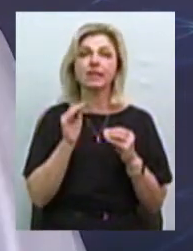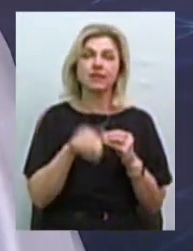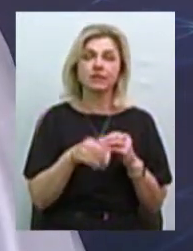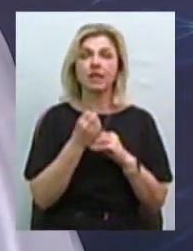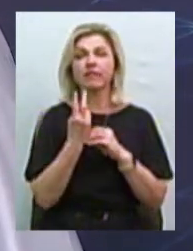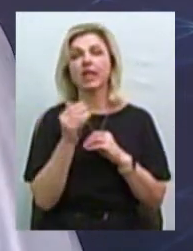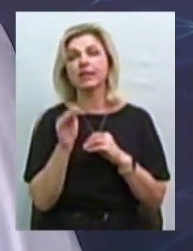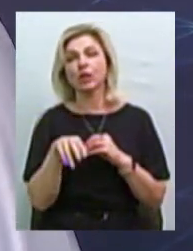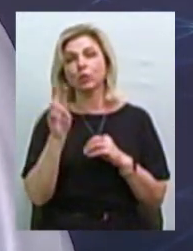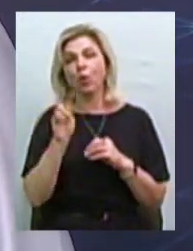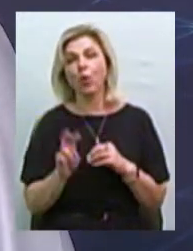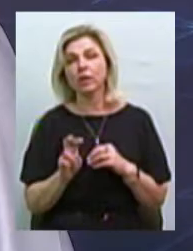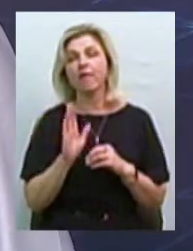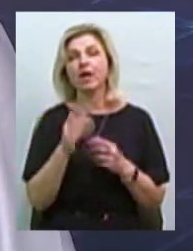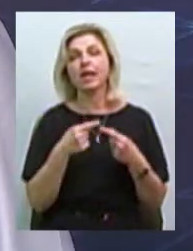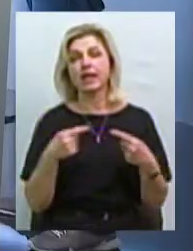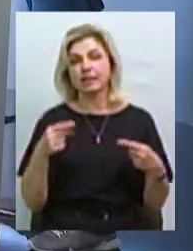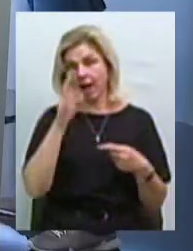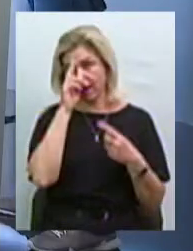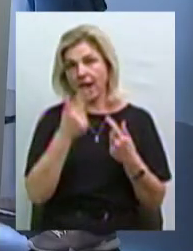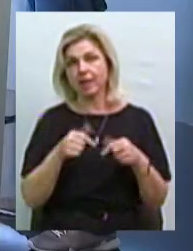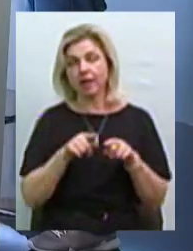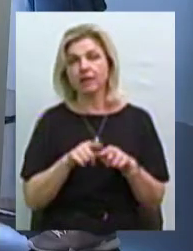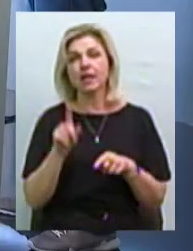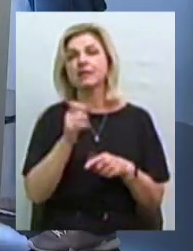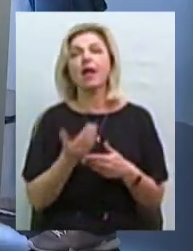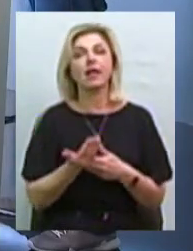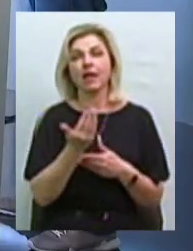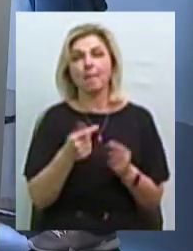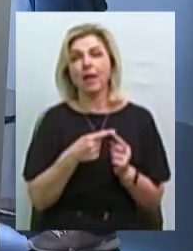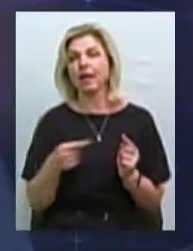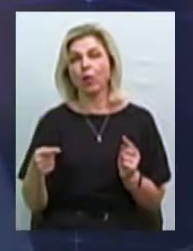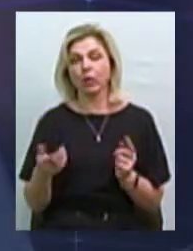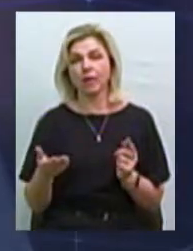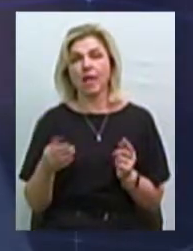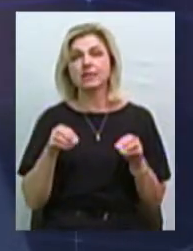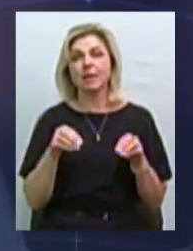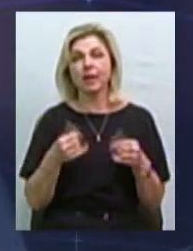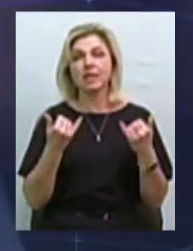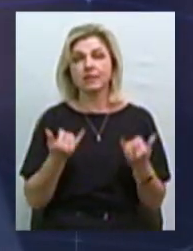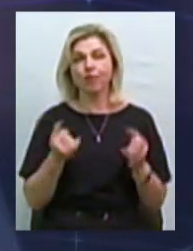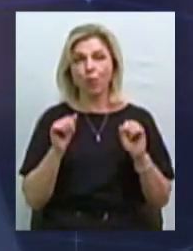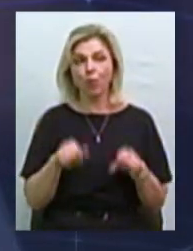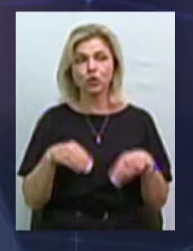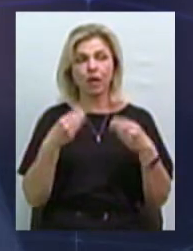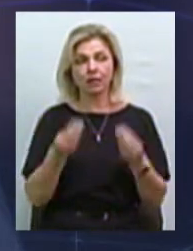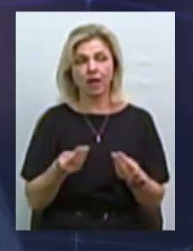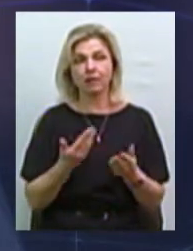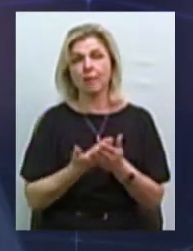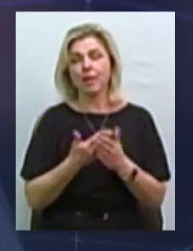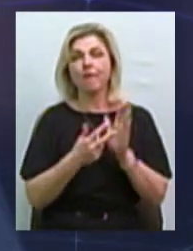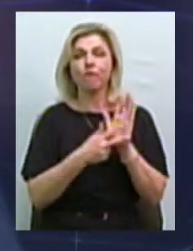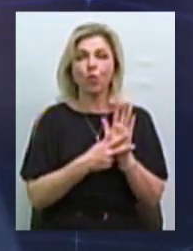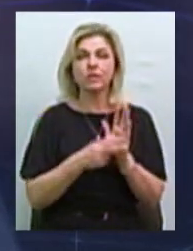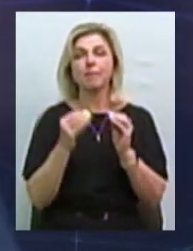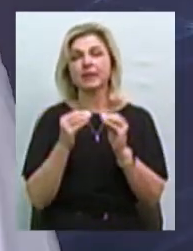тисяч доларів в різних країнах. Це за який період? Земля сьогодні сама може дати там десь нам на 8-10